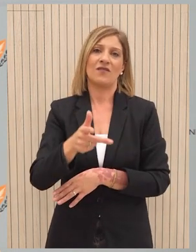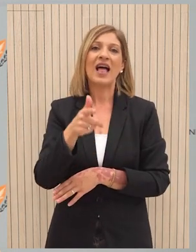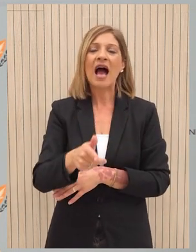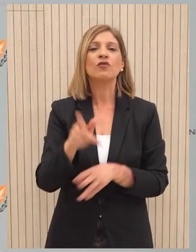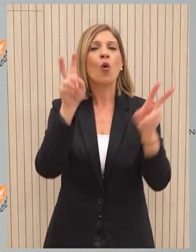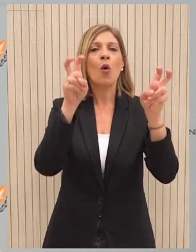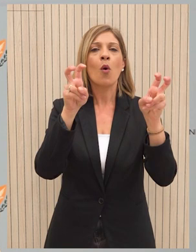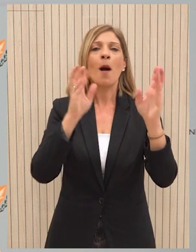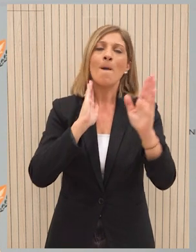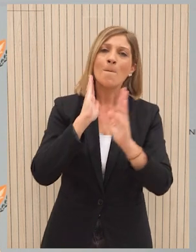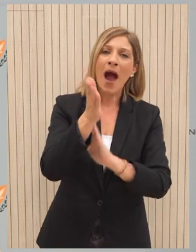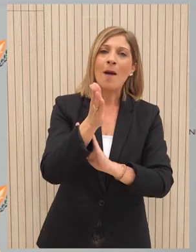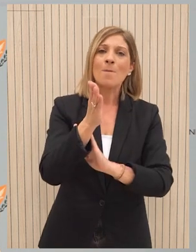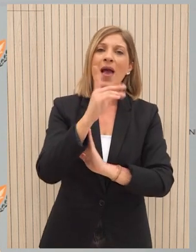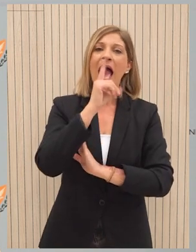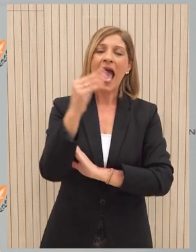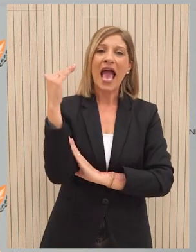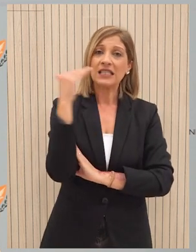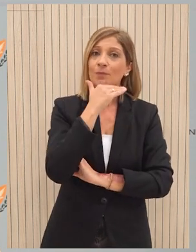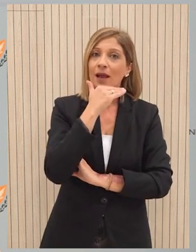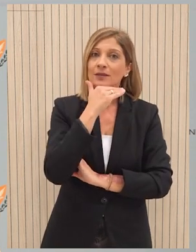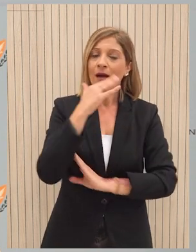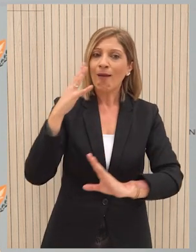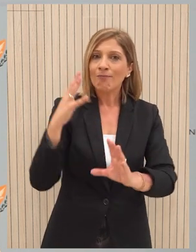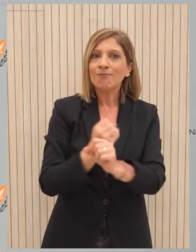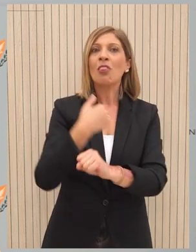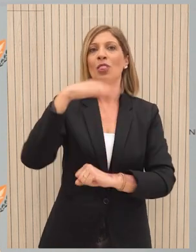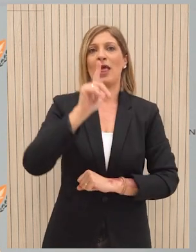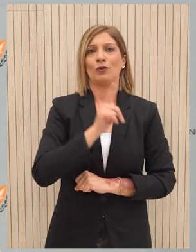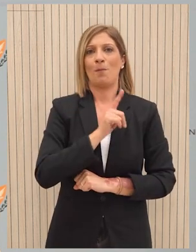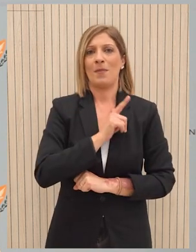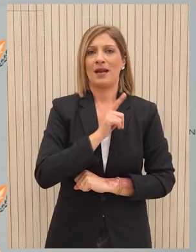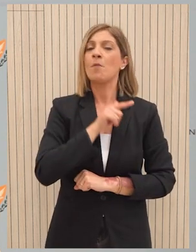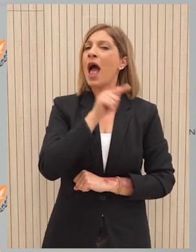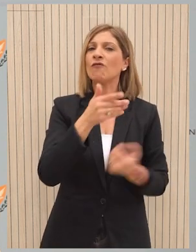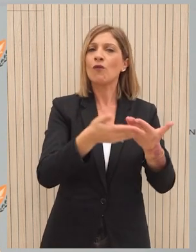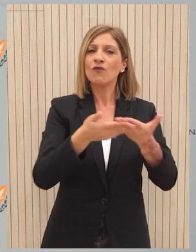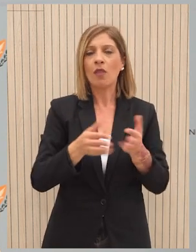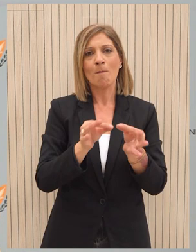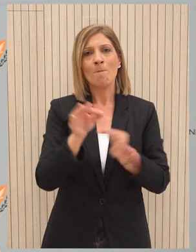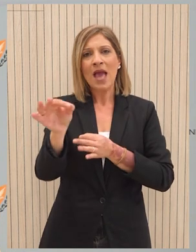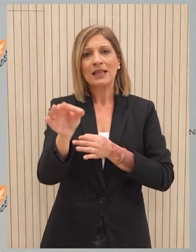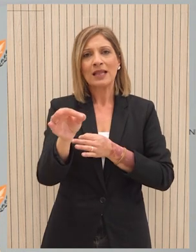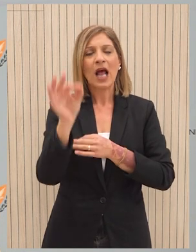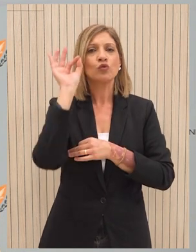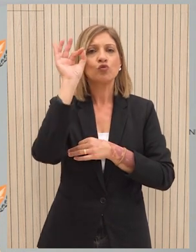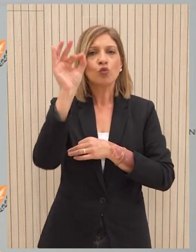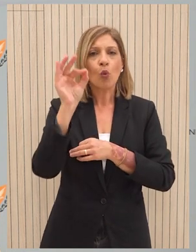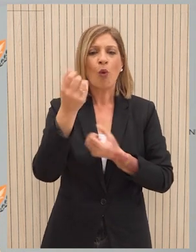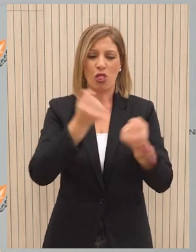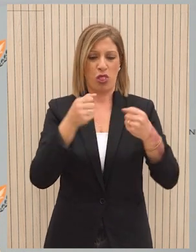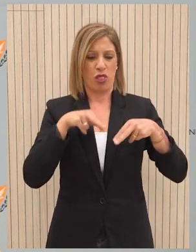ΕΚΠΡΕΣ είναι πέραν των αρχικών προσδοκιών μας και αυτό αποδεικνύει την αποδοτικότητα των μέτρων που στοχεύουν στην αντιμετώπιση του